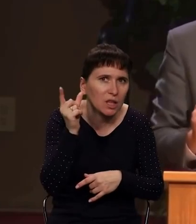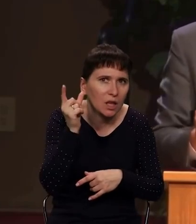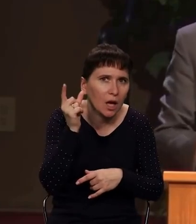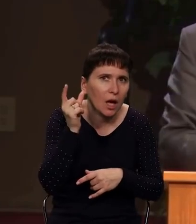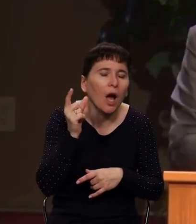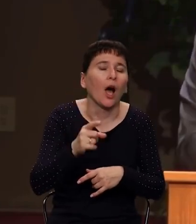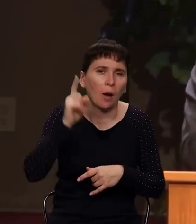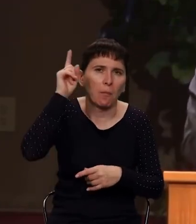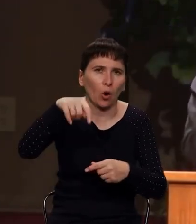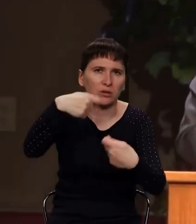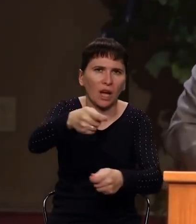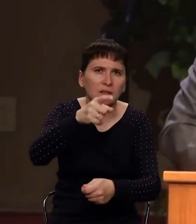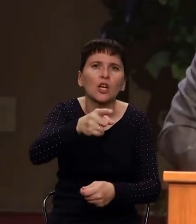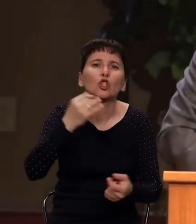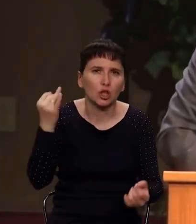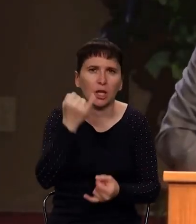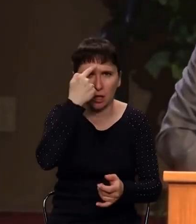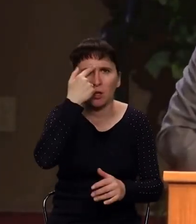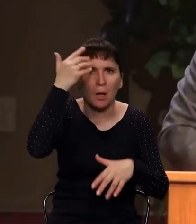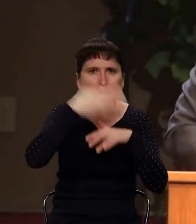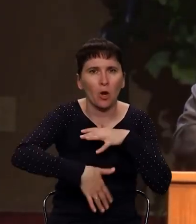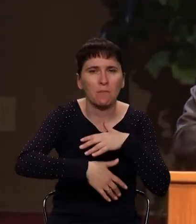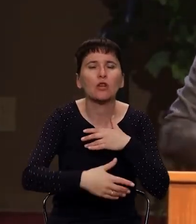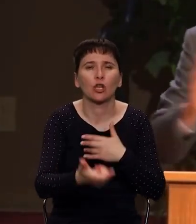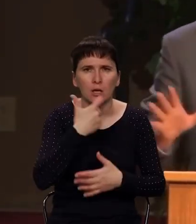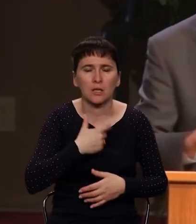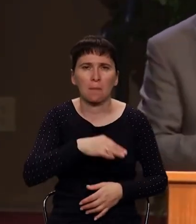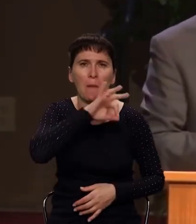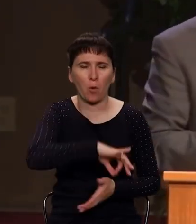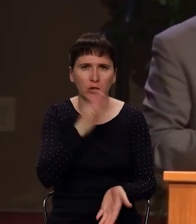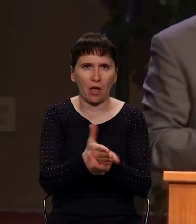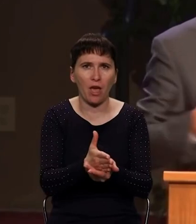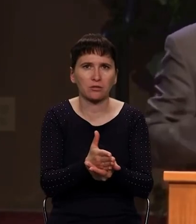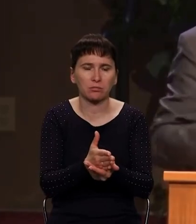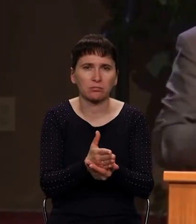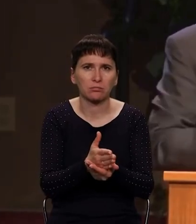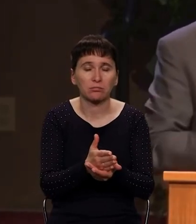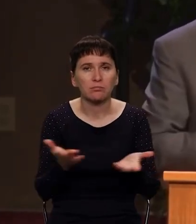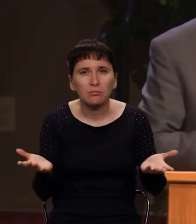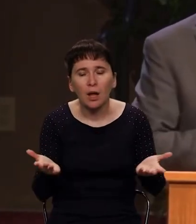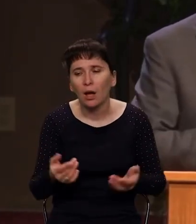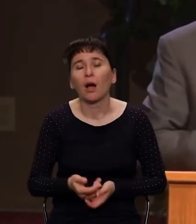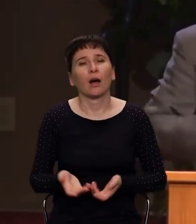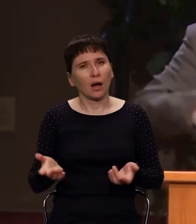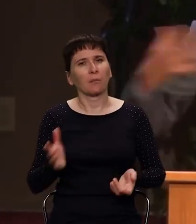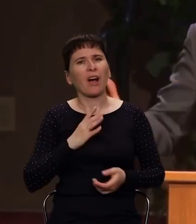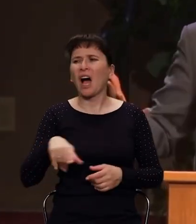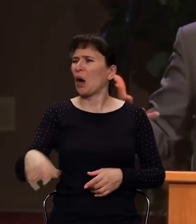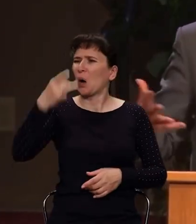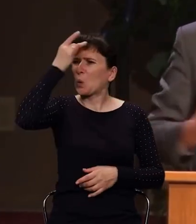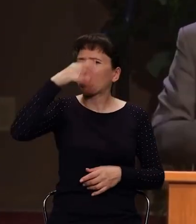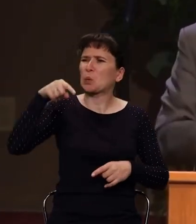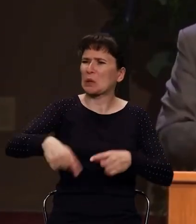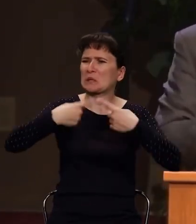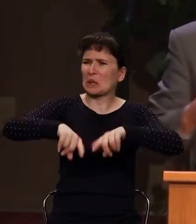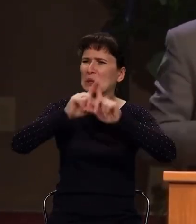гоняешься за людьми. Братья и сестры, очень часто мы обвиняем время, да, в том, что со мной происходит, мы обвиняем культуру